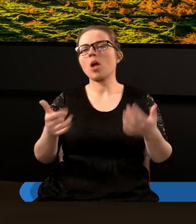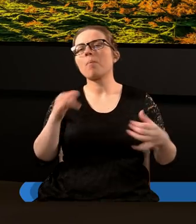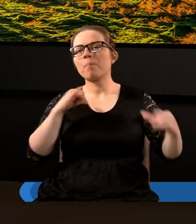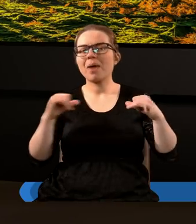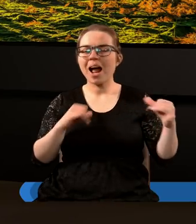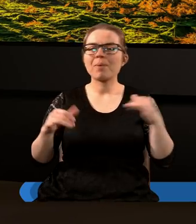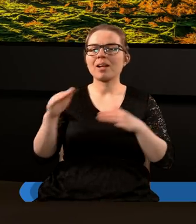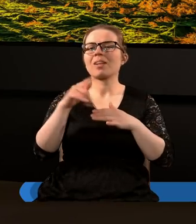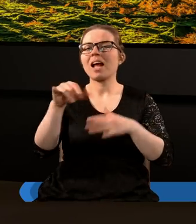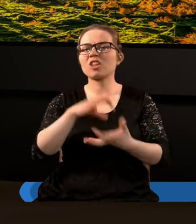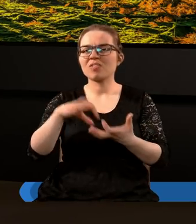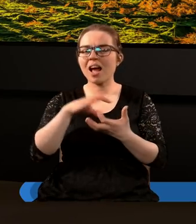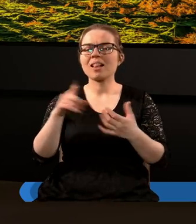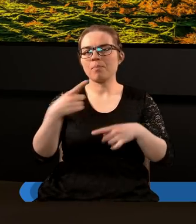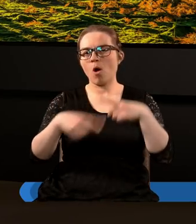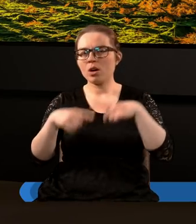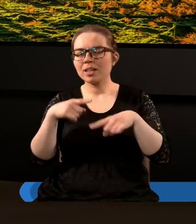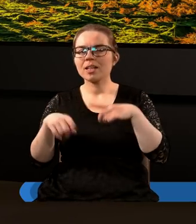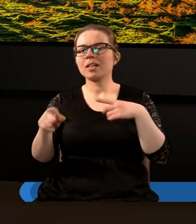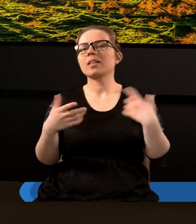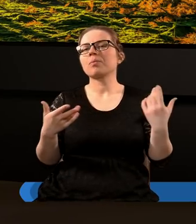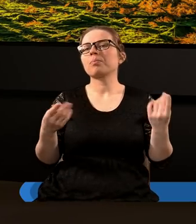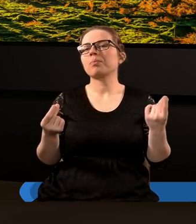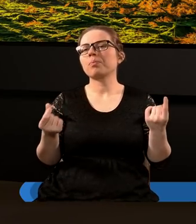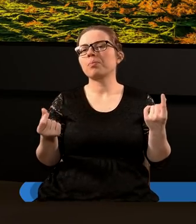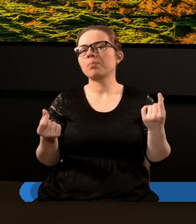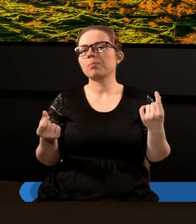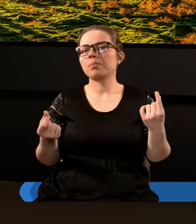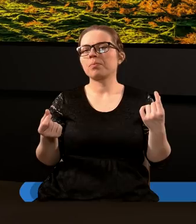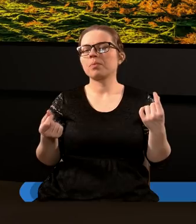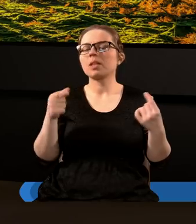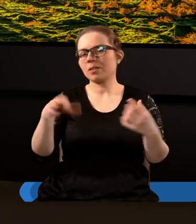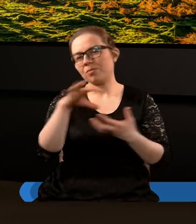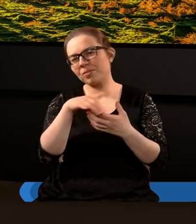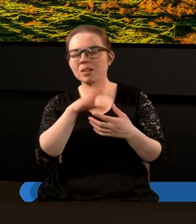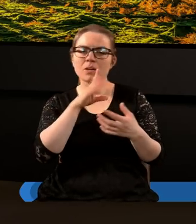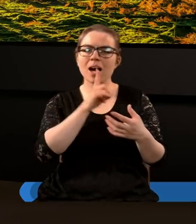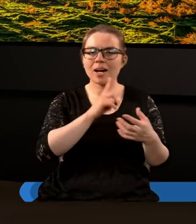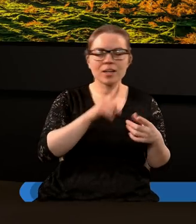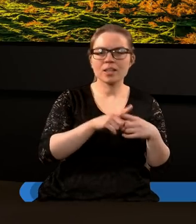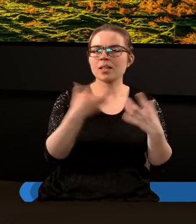opanować świat polityczny, tak samo oczywiście przede wszystkim świat religijny.